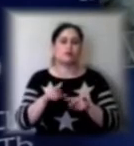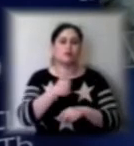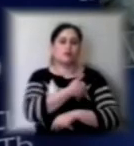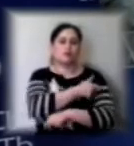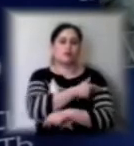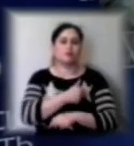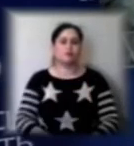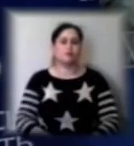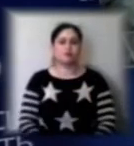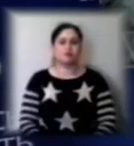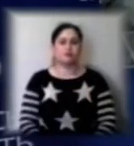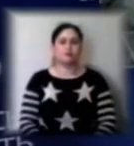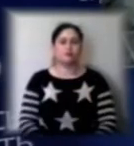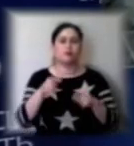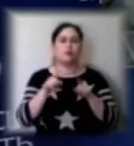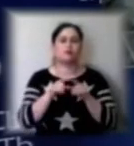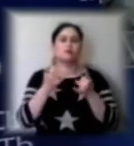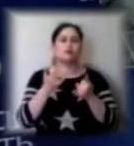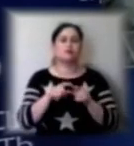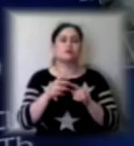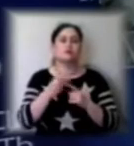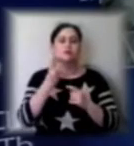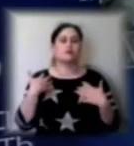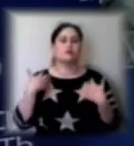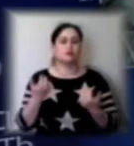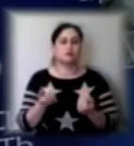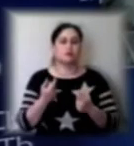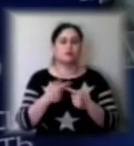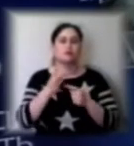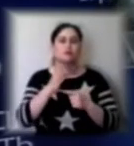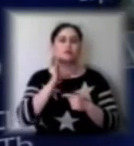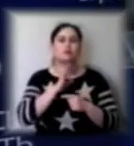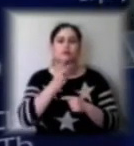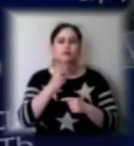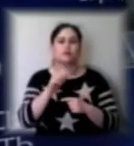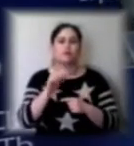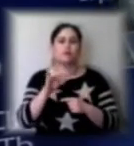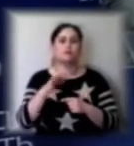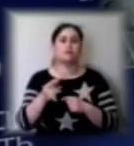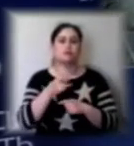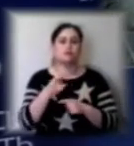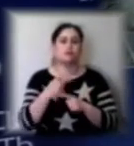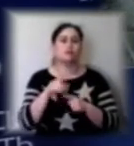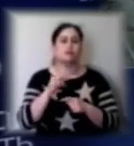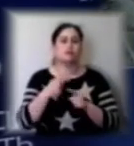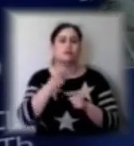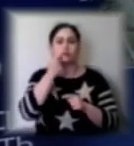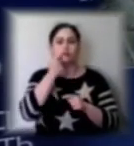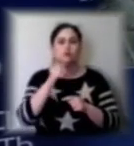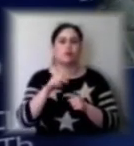Також сьогодні маємо три одужання. Це дві жінки з Каховського району і чоловік з Голопристинського району.